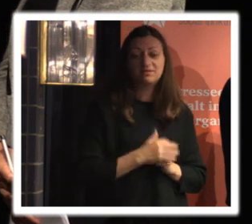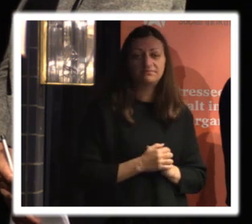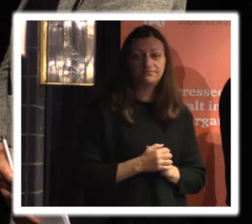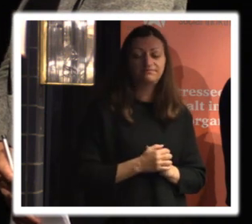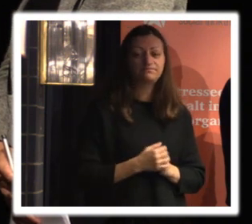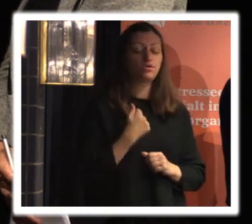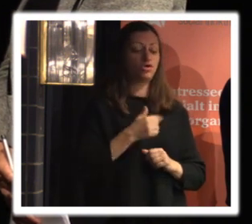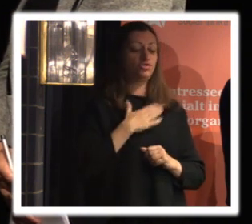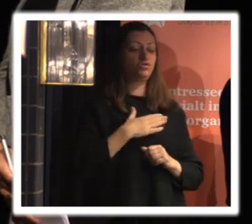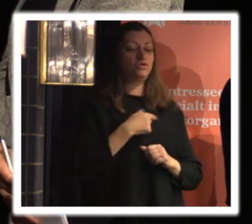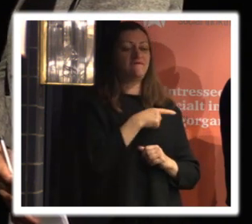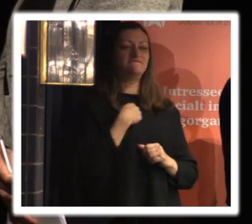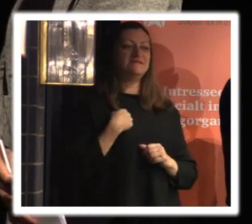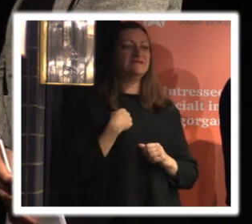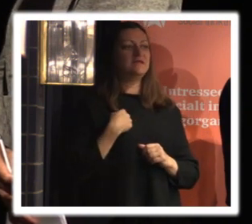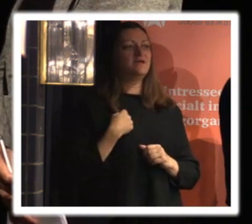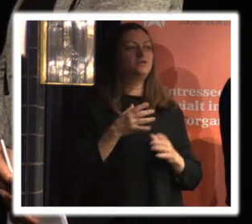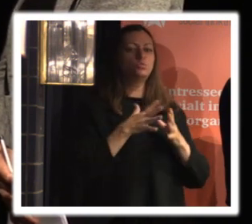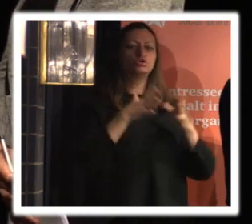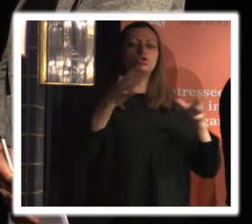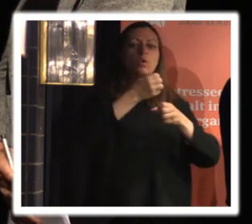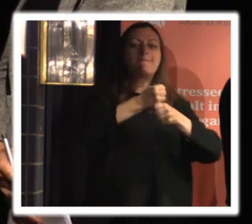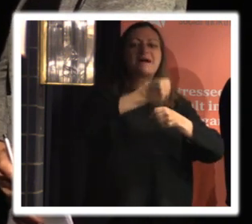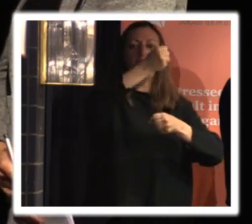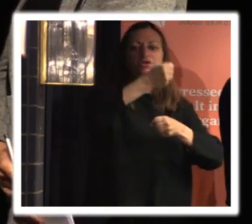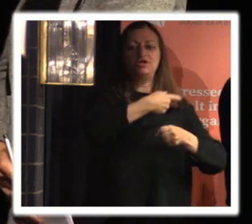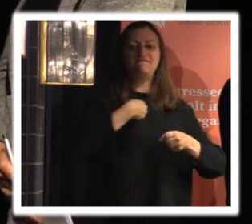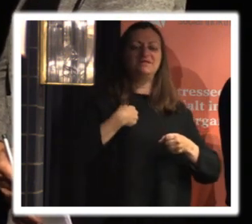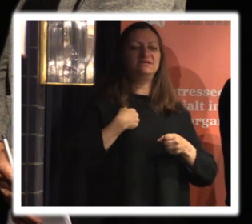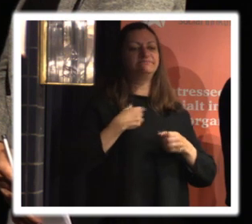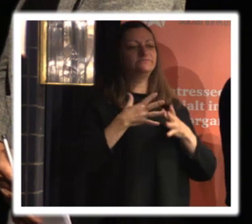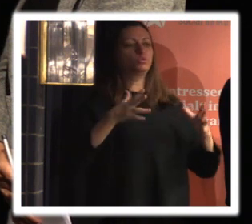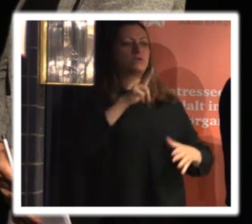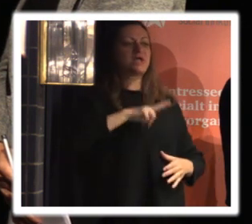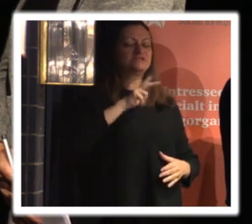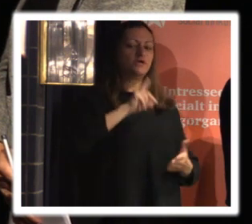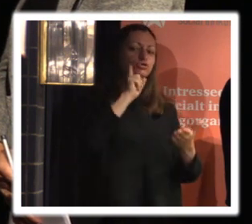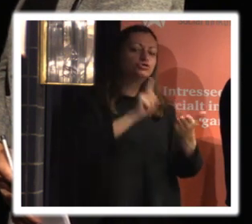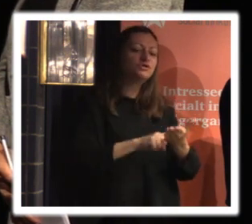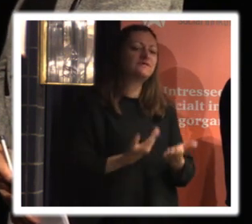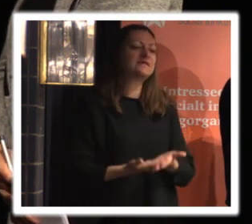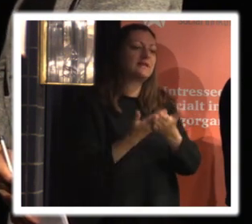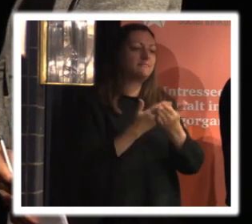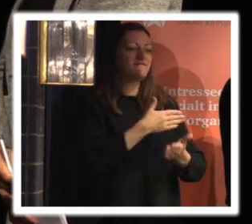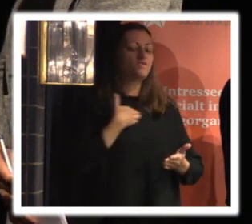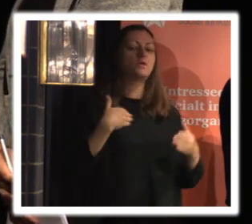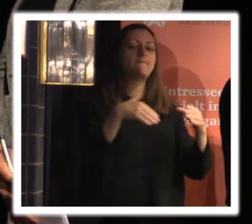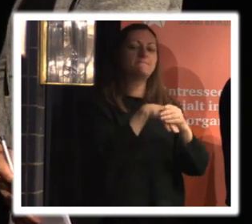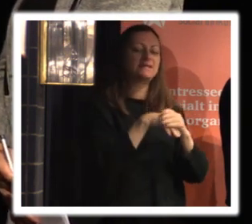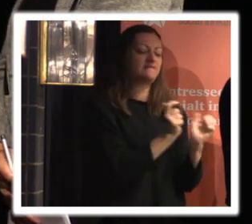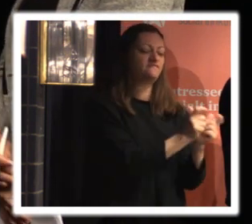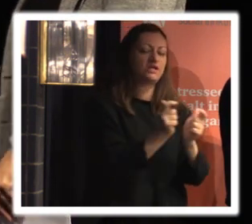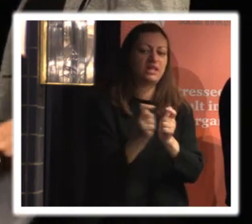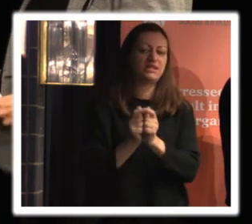att vi stora paraplyer har ju ett ansvar för att hjälpa liksom våra medlemsföreningar i flera led